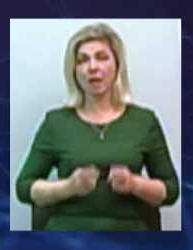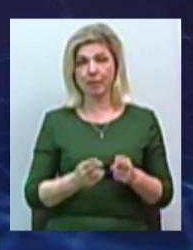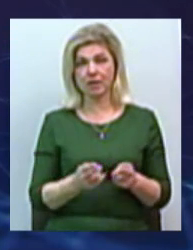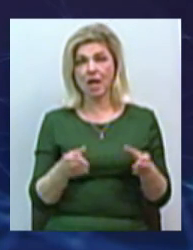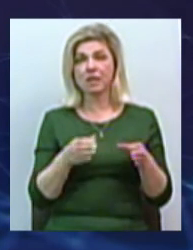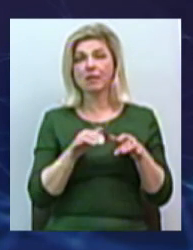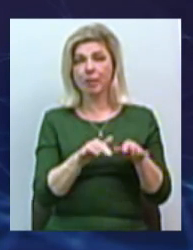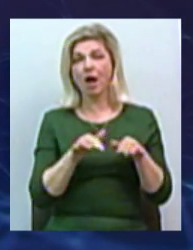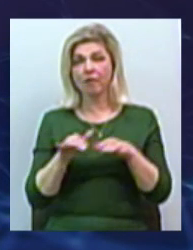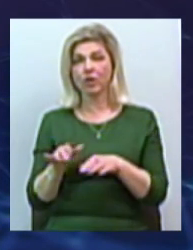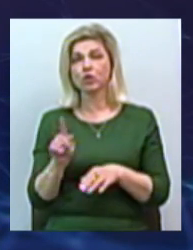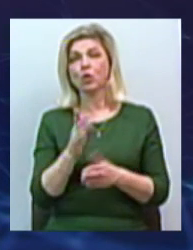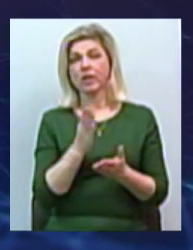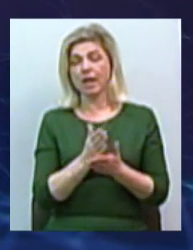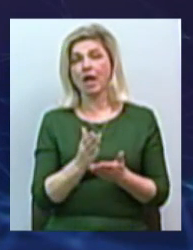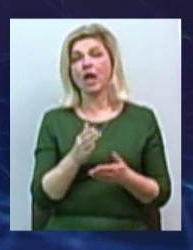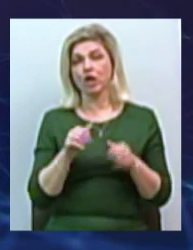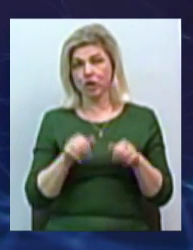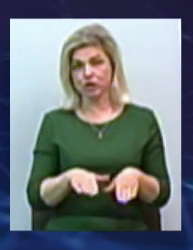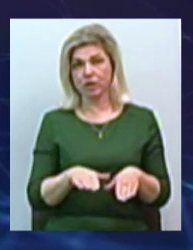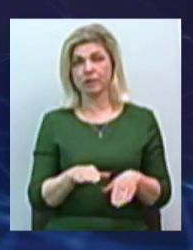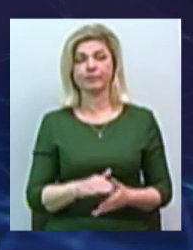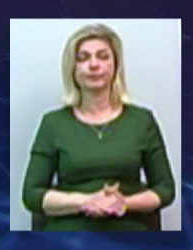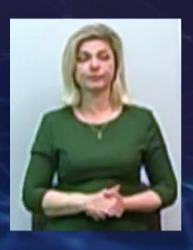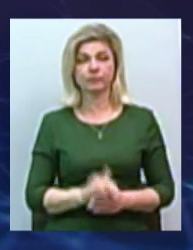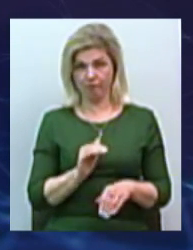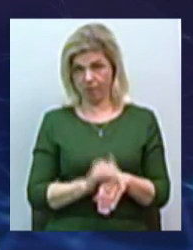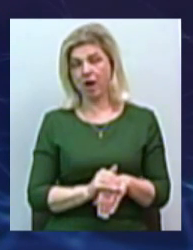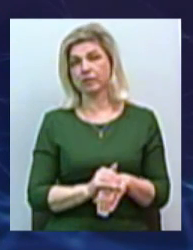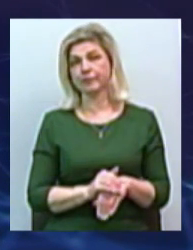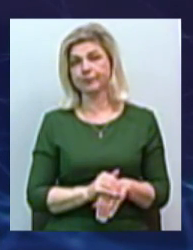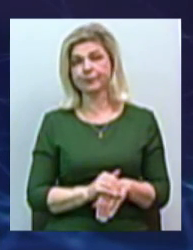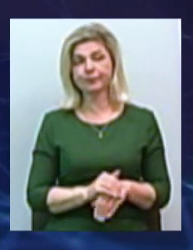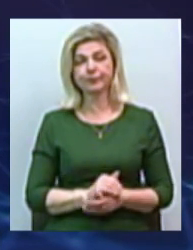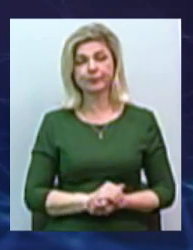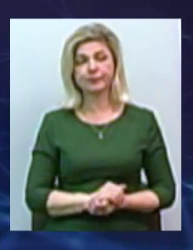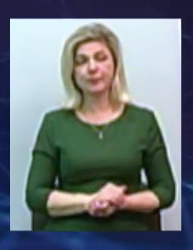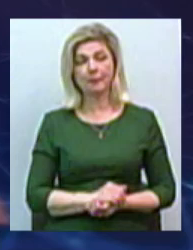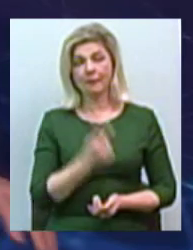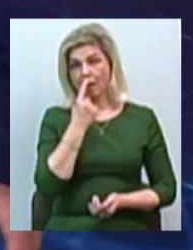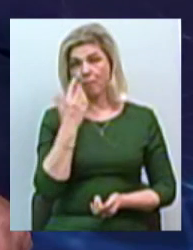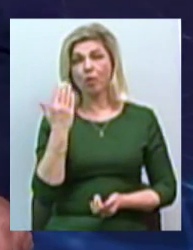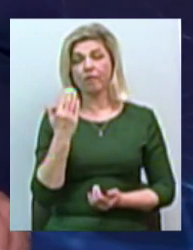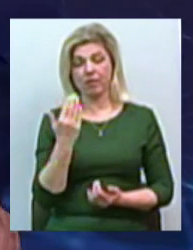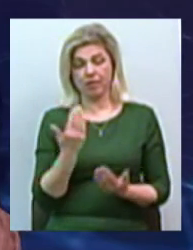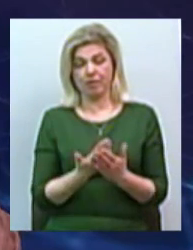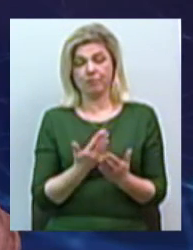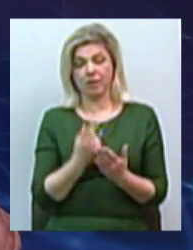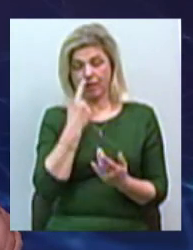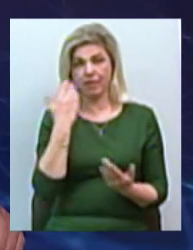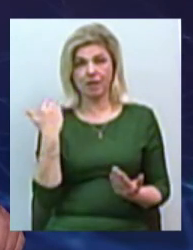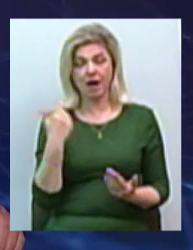тобто коли є рішення, можлива воля. Це факт. А коли їх немає? Буквально на днях я